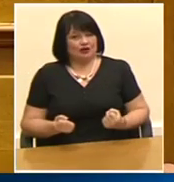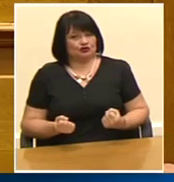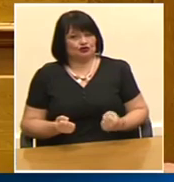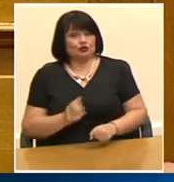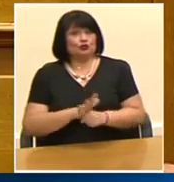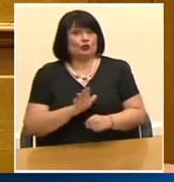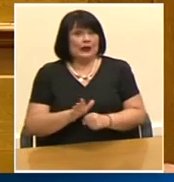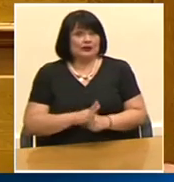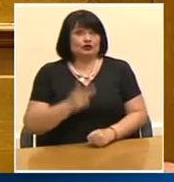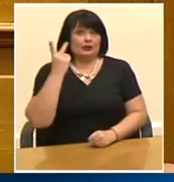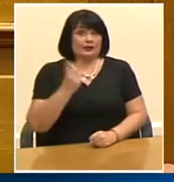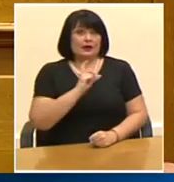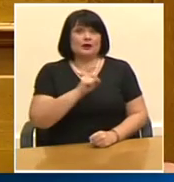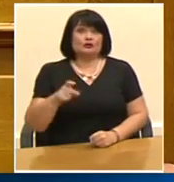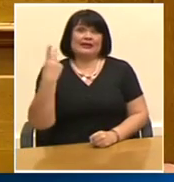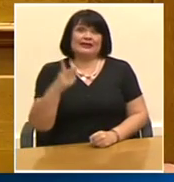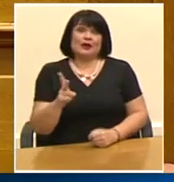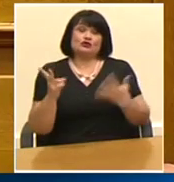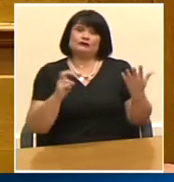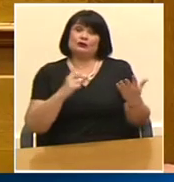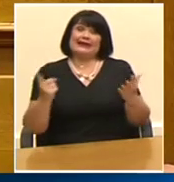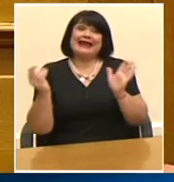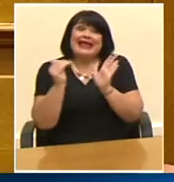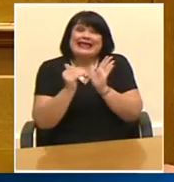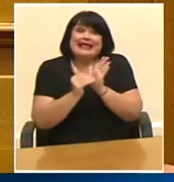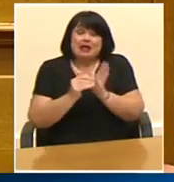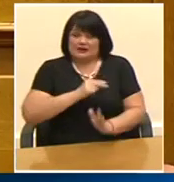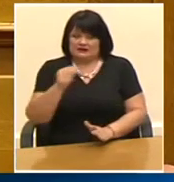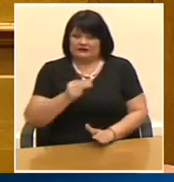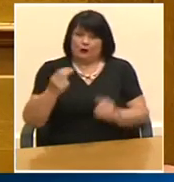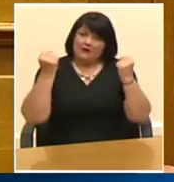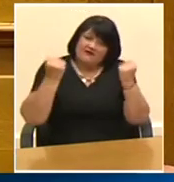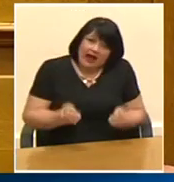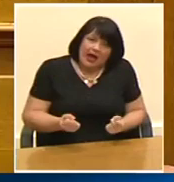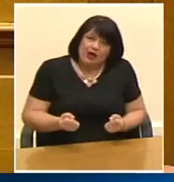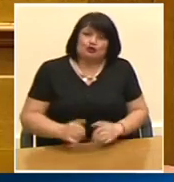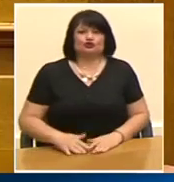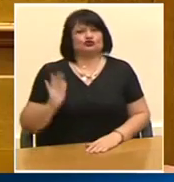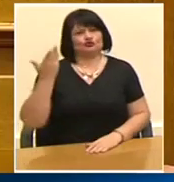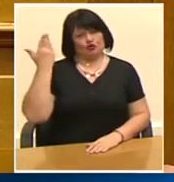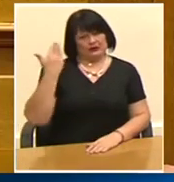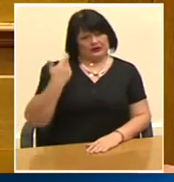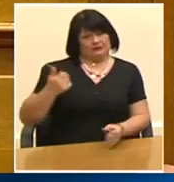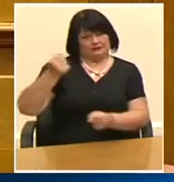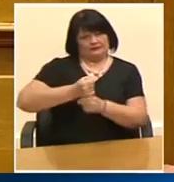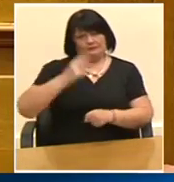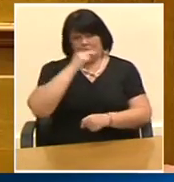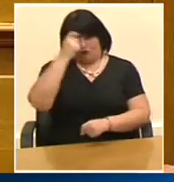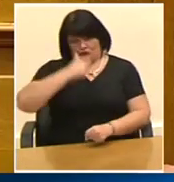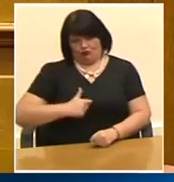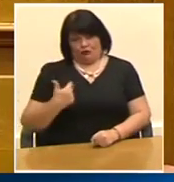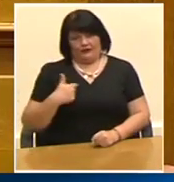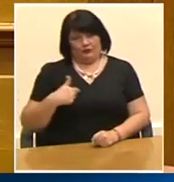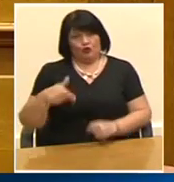τουλάχιστον 2.271.000 ευρώ Όταν ήμουν εγώ Πρωθυπουργός στη